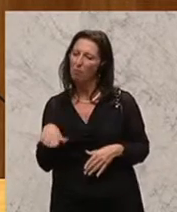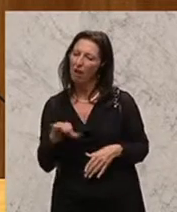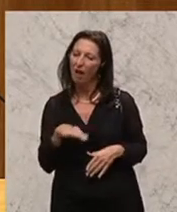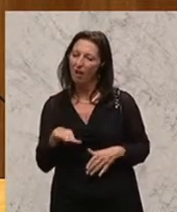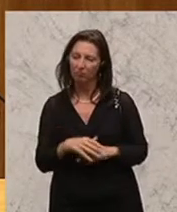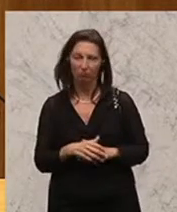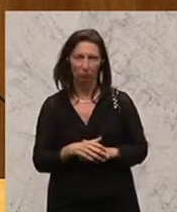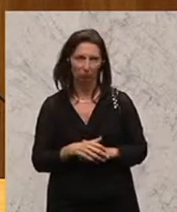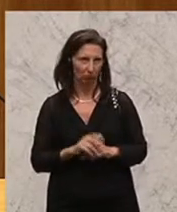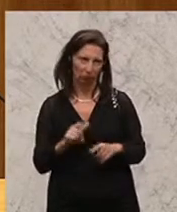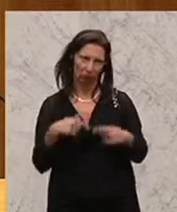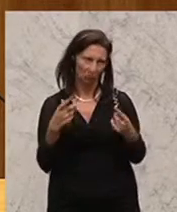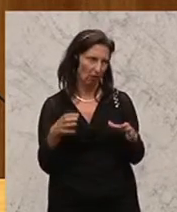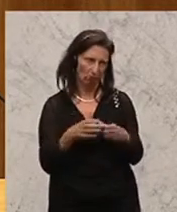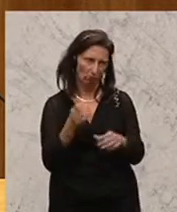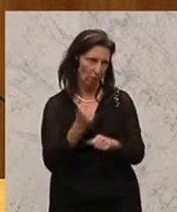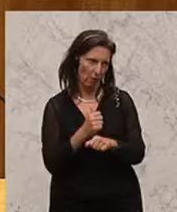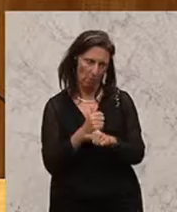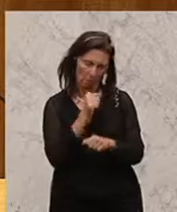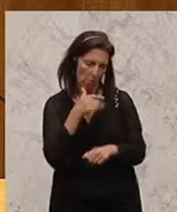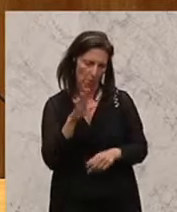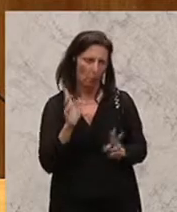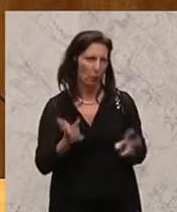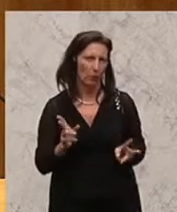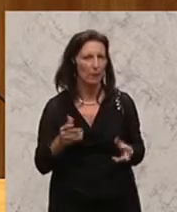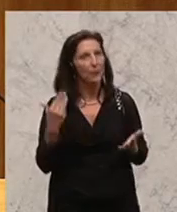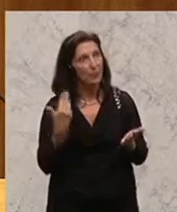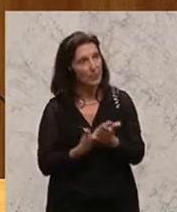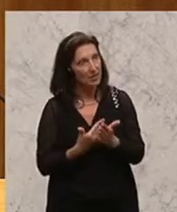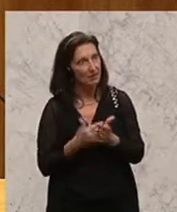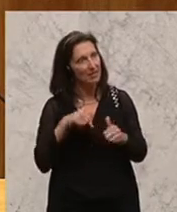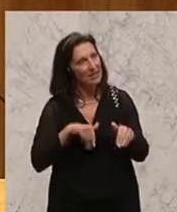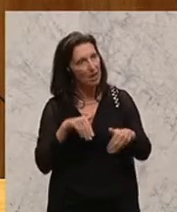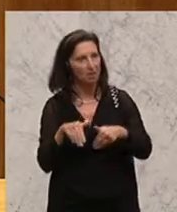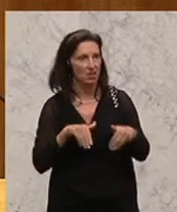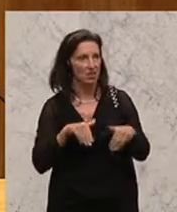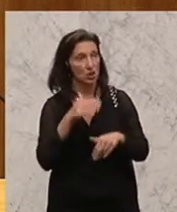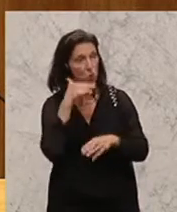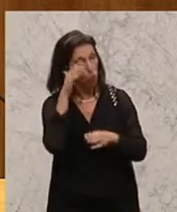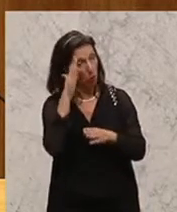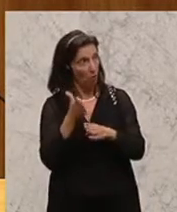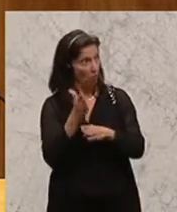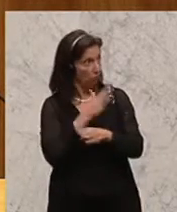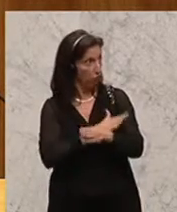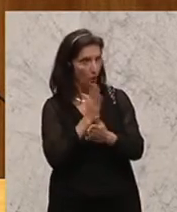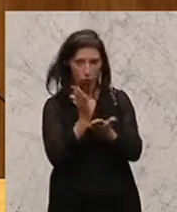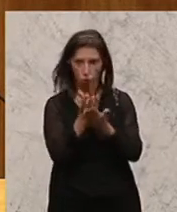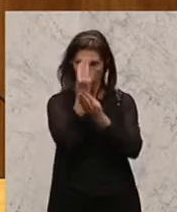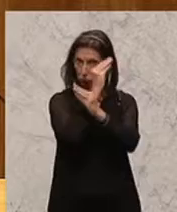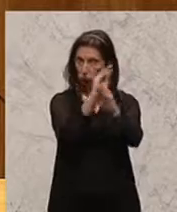dann ist die Zusammenarbeit nicht mehr möglich. Und daher hat die Innenministerin schon vor dem Sommer darauf aufmerksam gemacht,